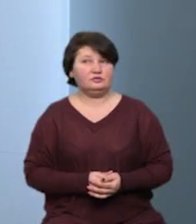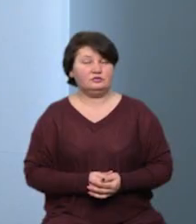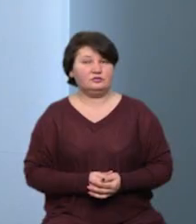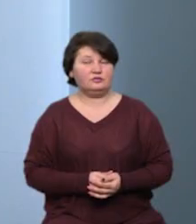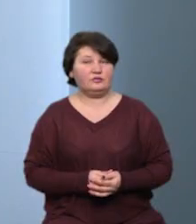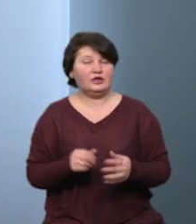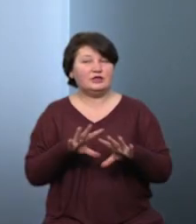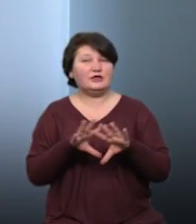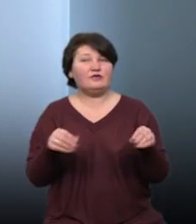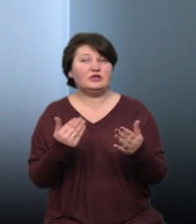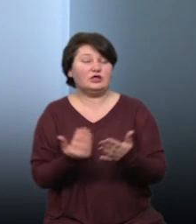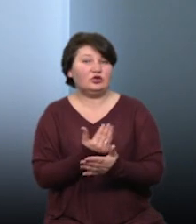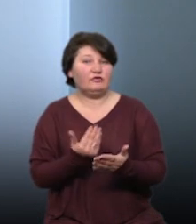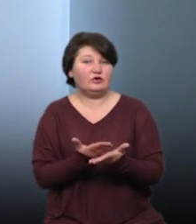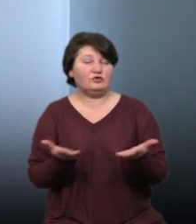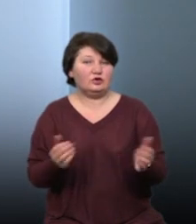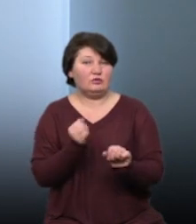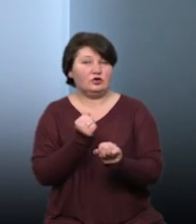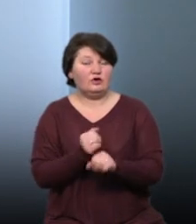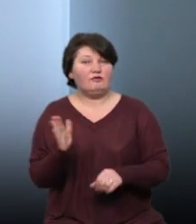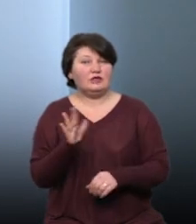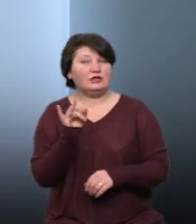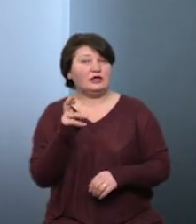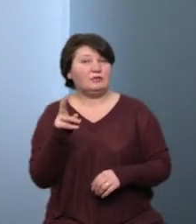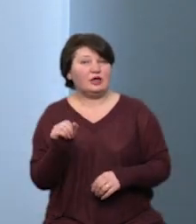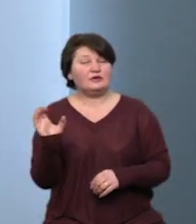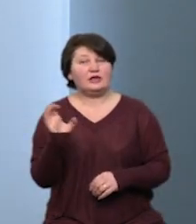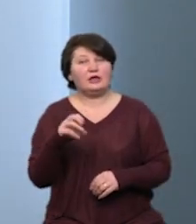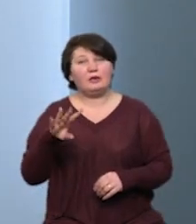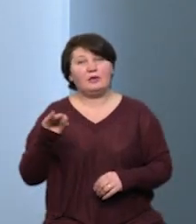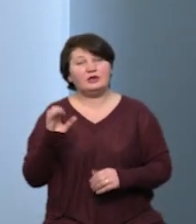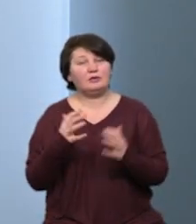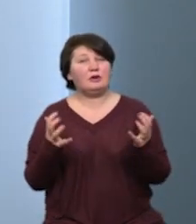Наразі це усі новини. студії для вас працювали Василь Скрипка і Світлана Маас. Бережіть себе.